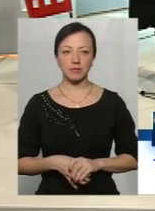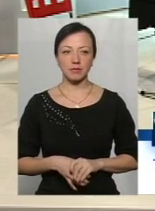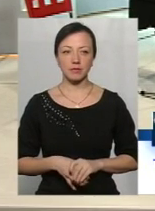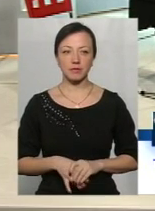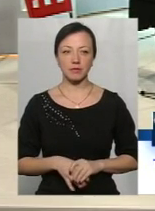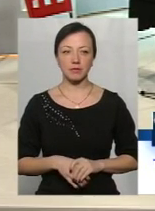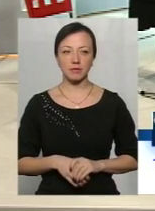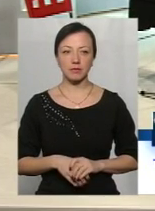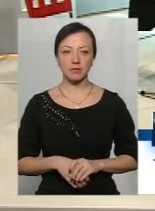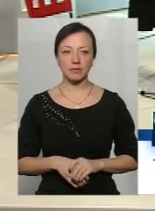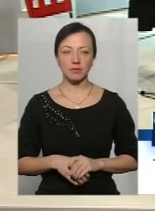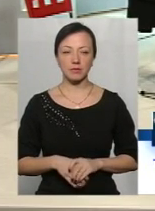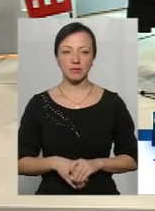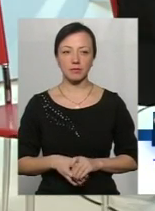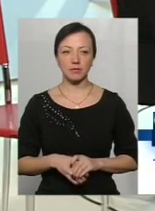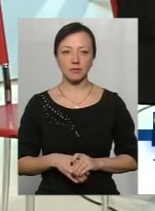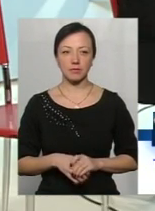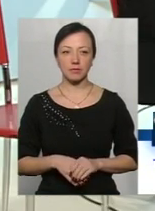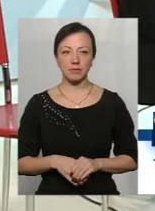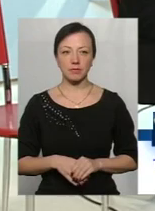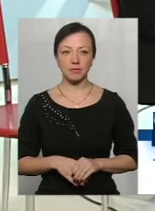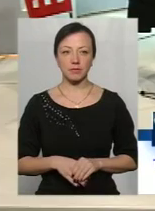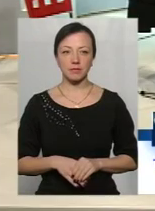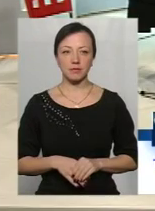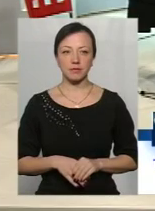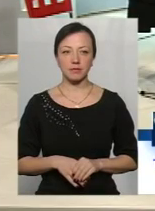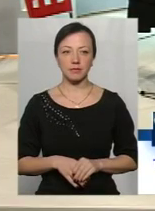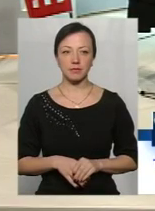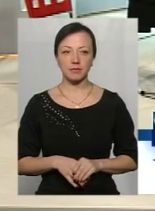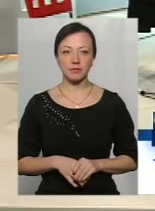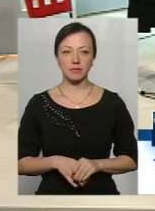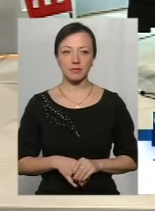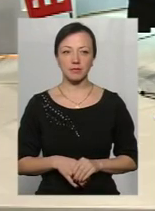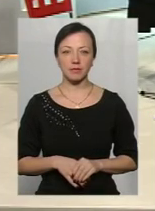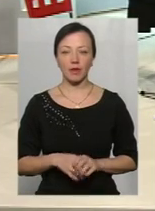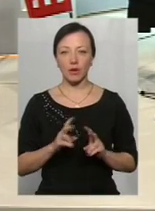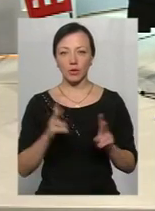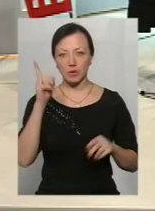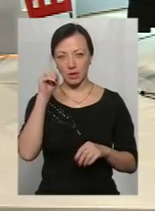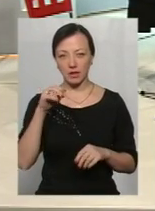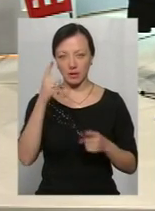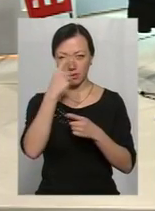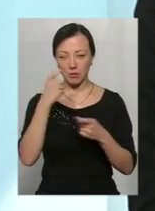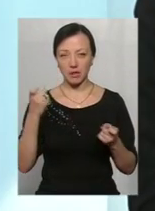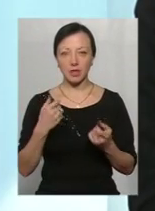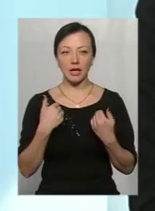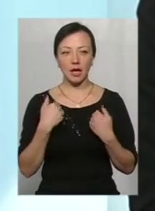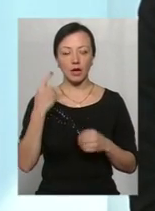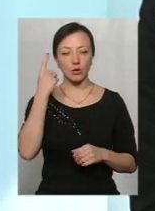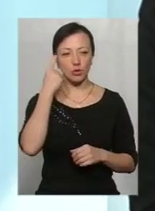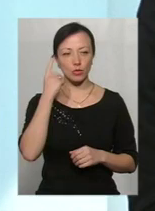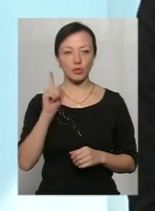Масівці Хмельницького району до кого відносяться? Так. Хтось володіє інформацією? Я думаю, що